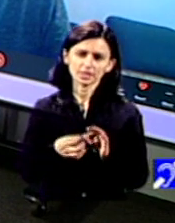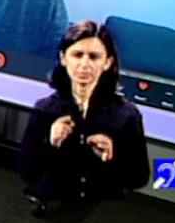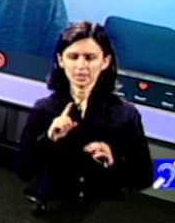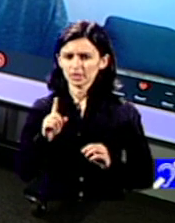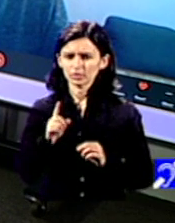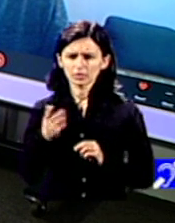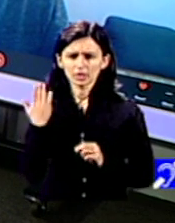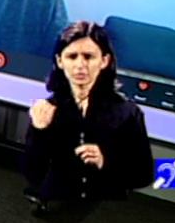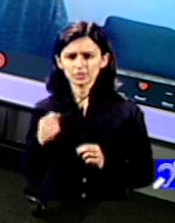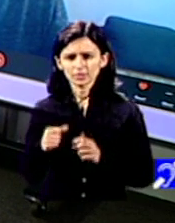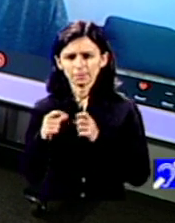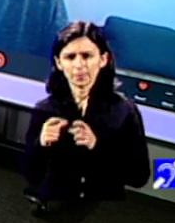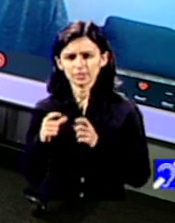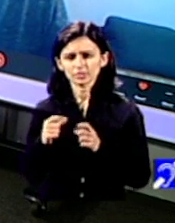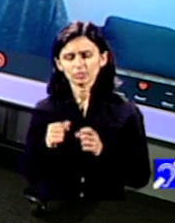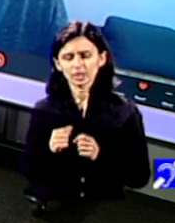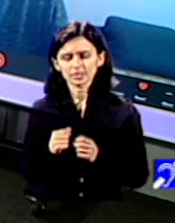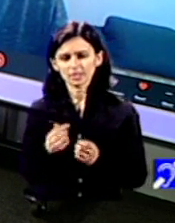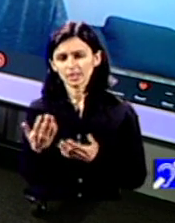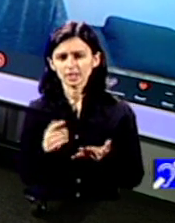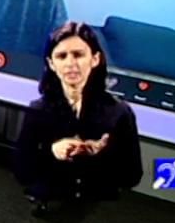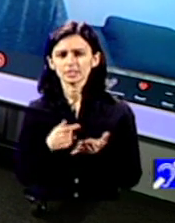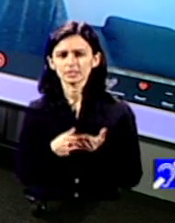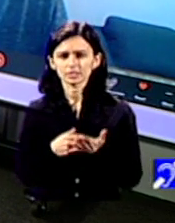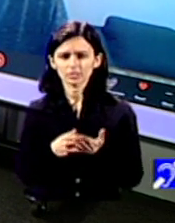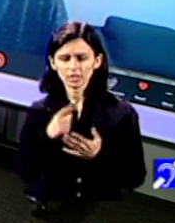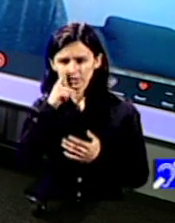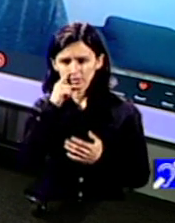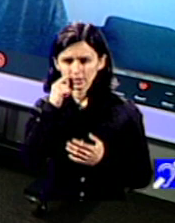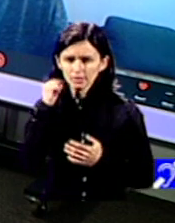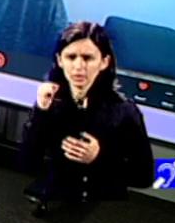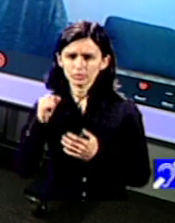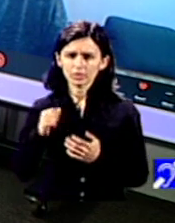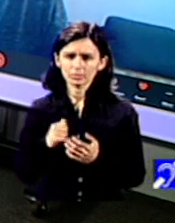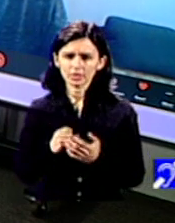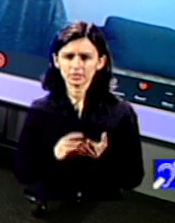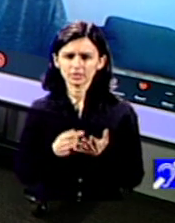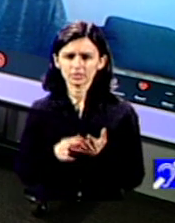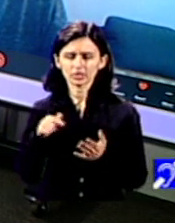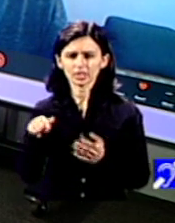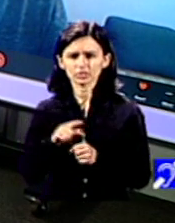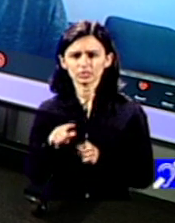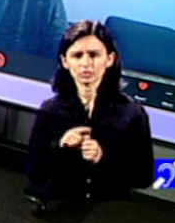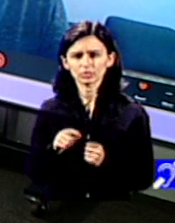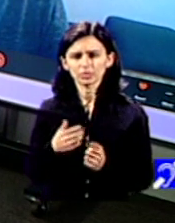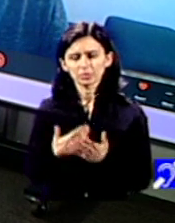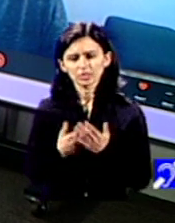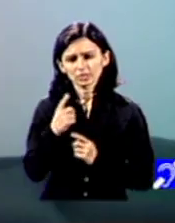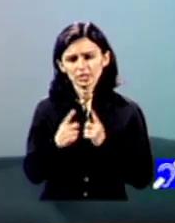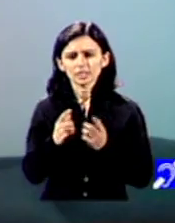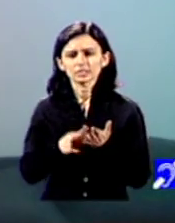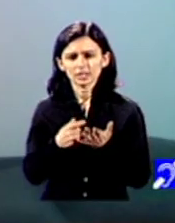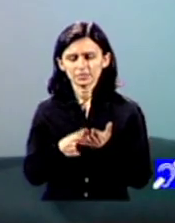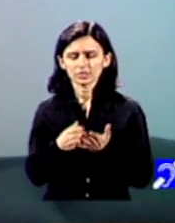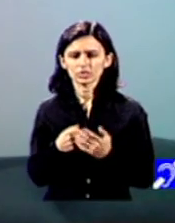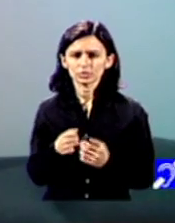situații concrete în care oamenii mai mulți să le solicite acest lucru pentru că dacă le-ar fi fost solicitați cu